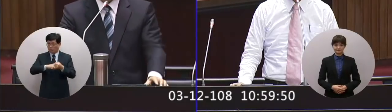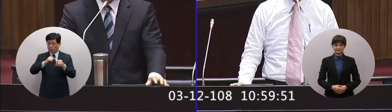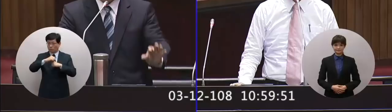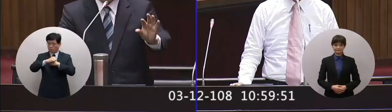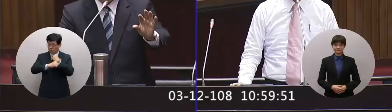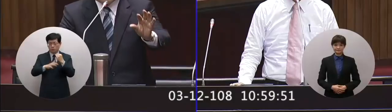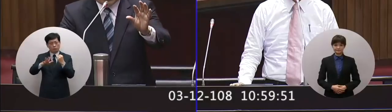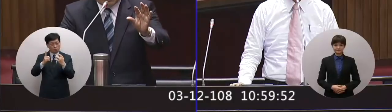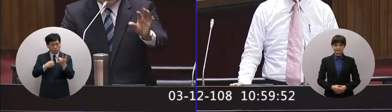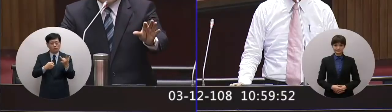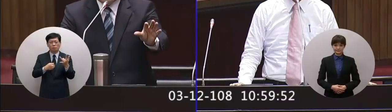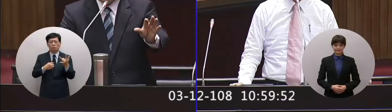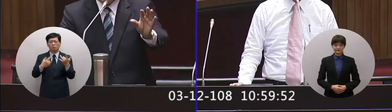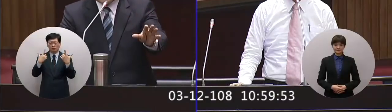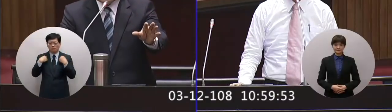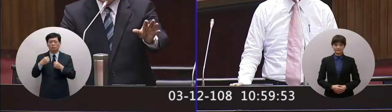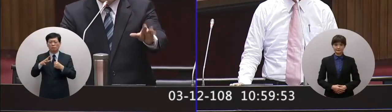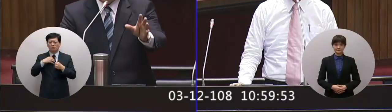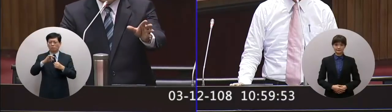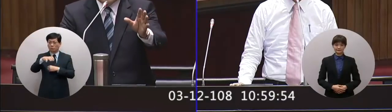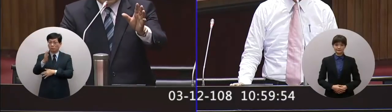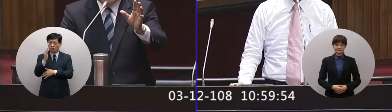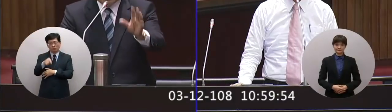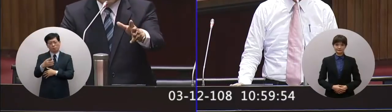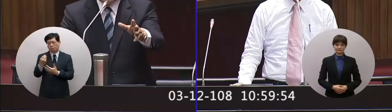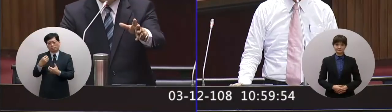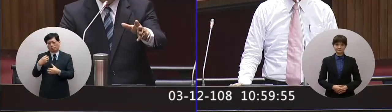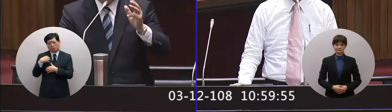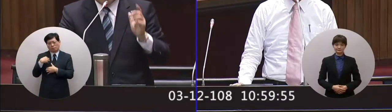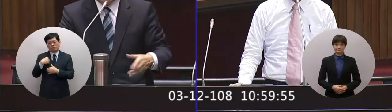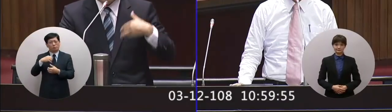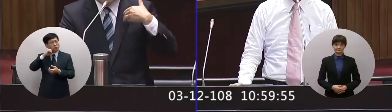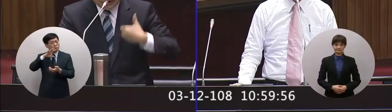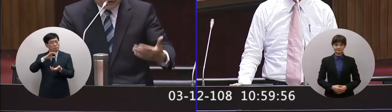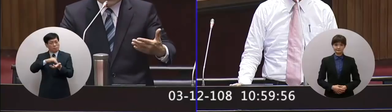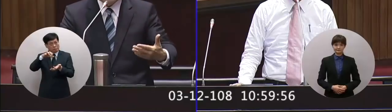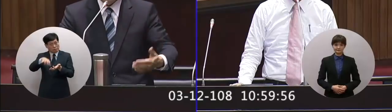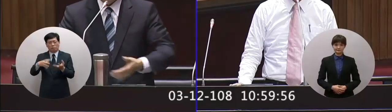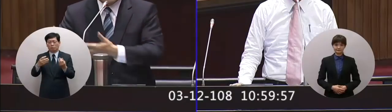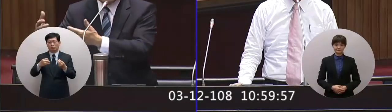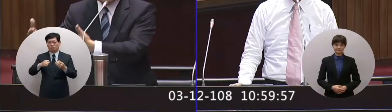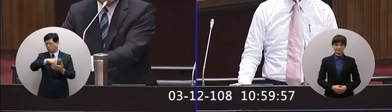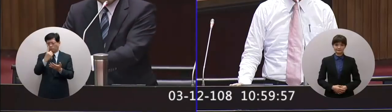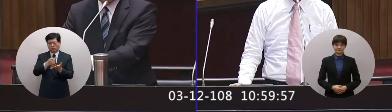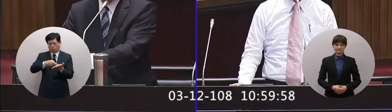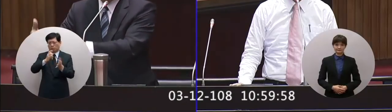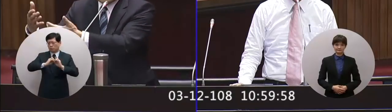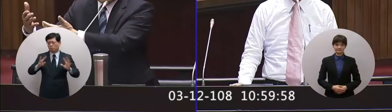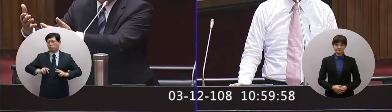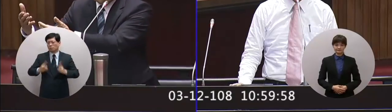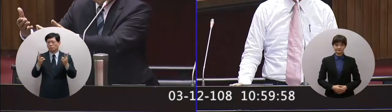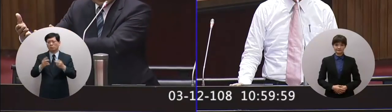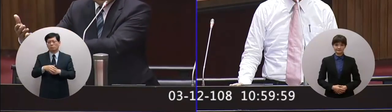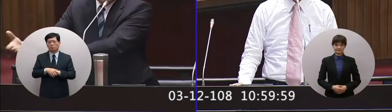辦法還有不足就是因為有些縣市沒有金醫院農民醫院我們就一次給他宣布